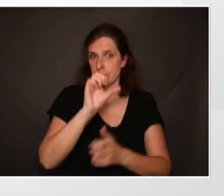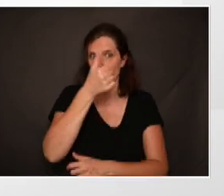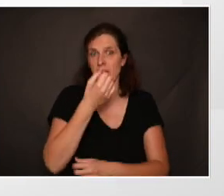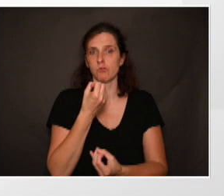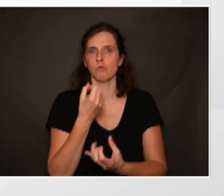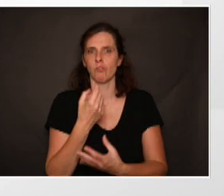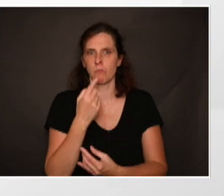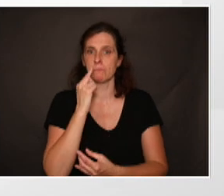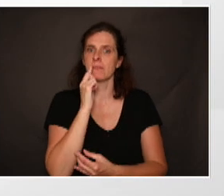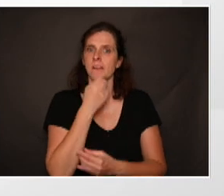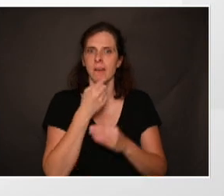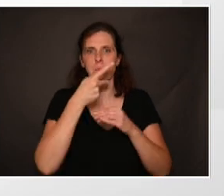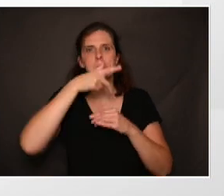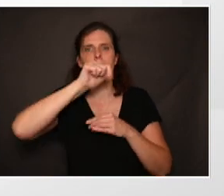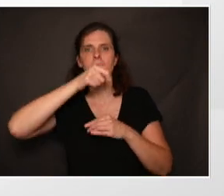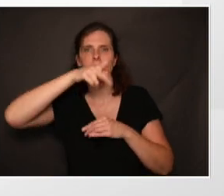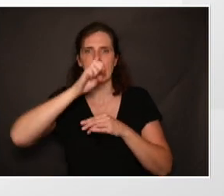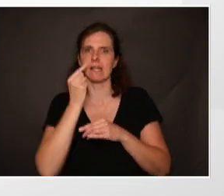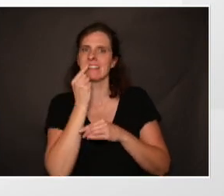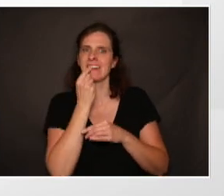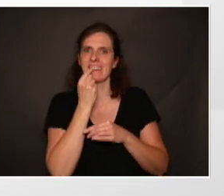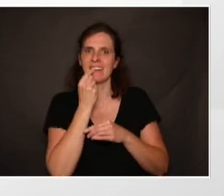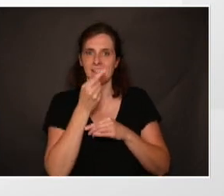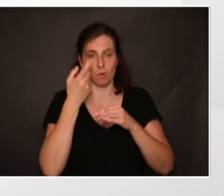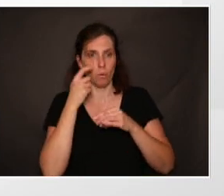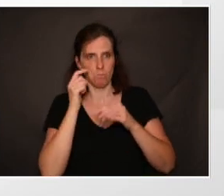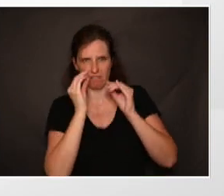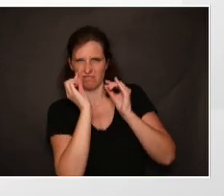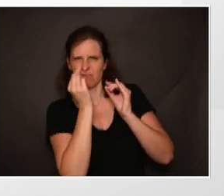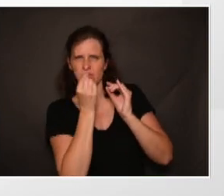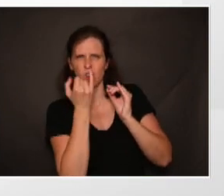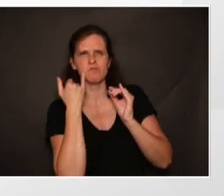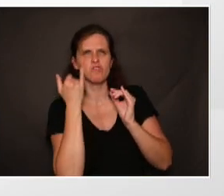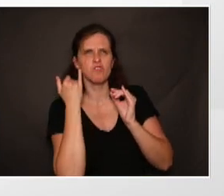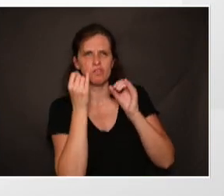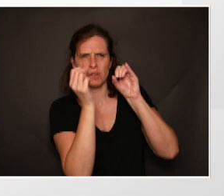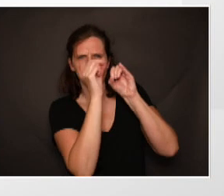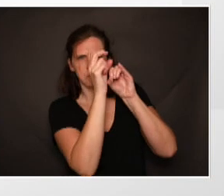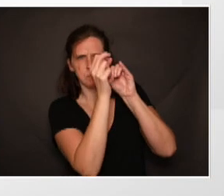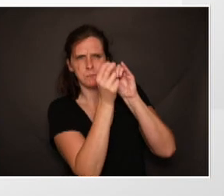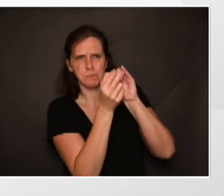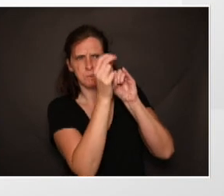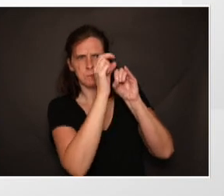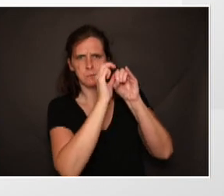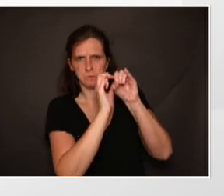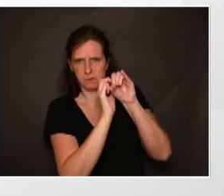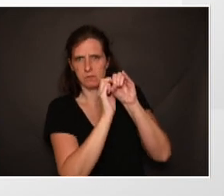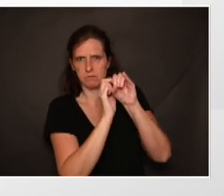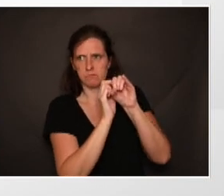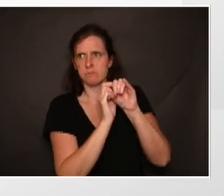fréquente, la plaque dentaire, que l'on reconnaît parce que c'est un enduit jaune qui va se déposer sur les dents, notamment si on a